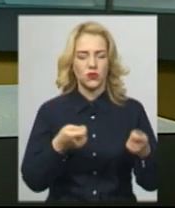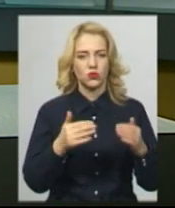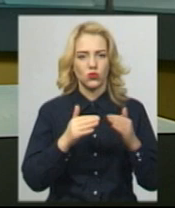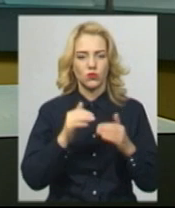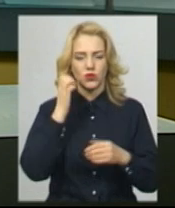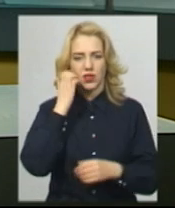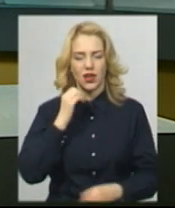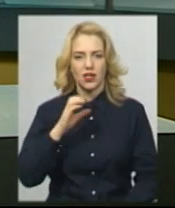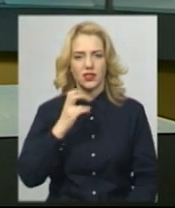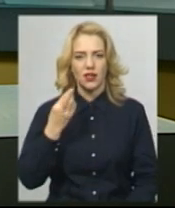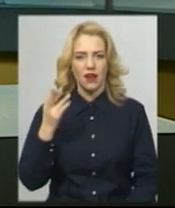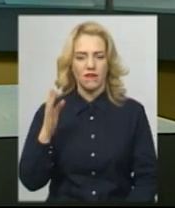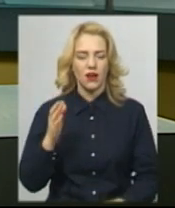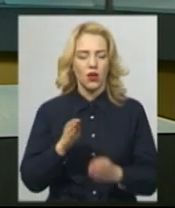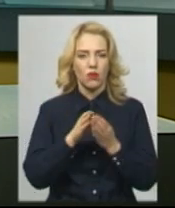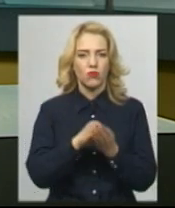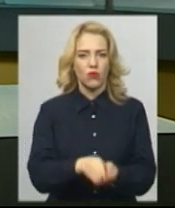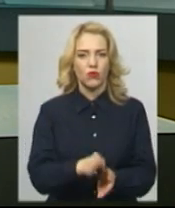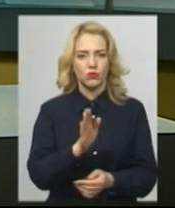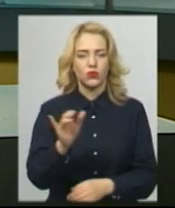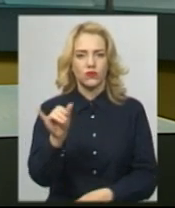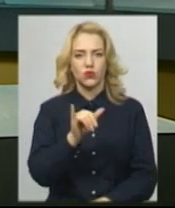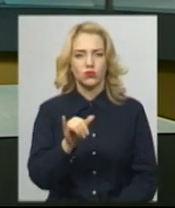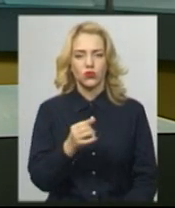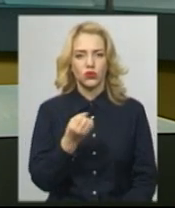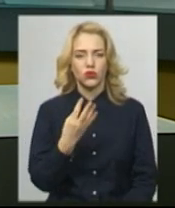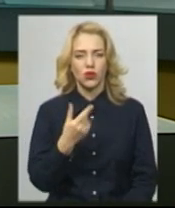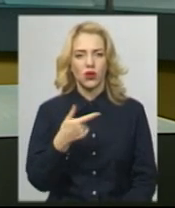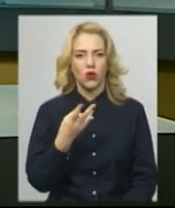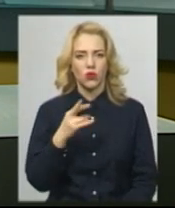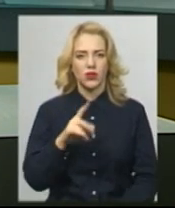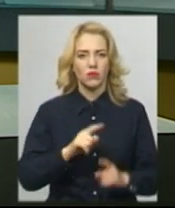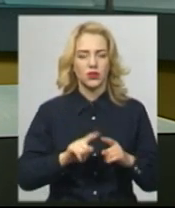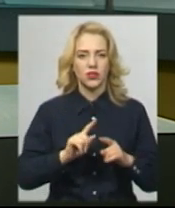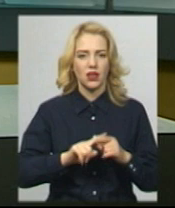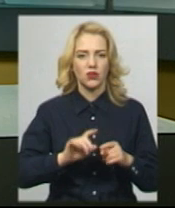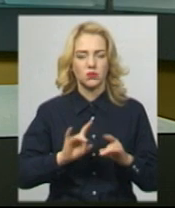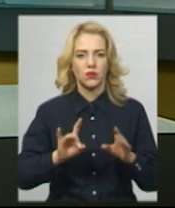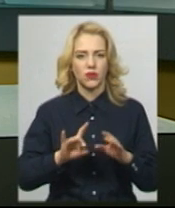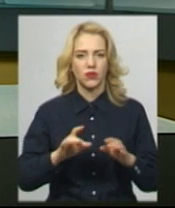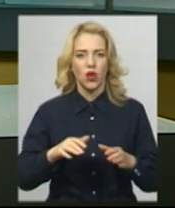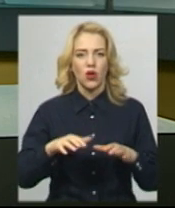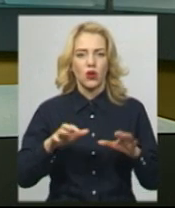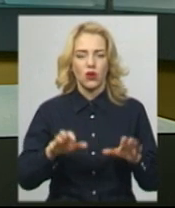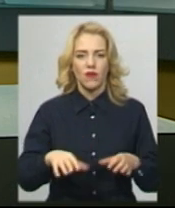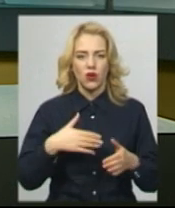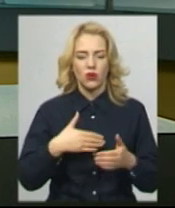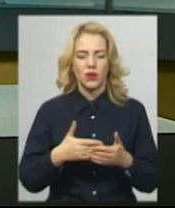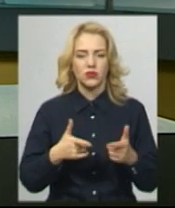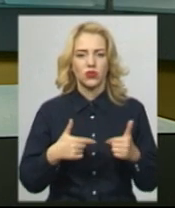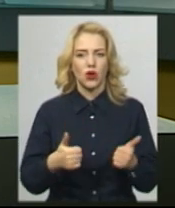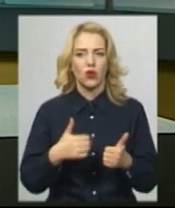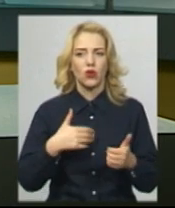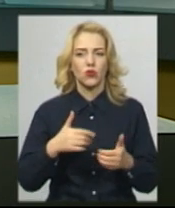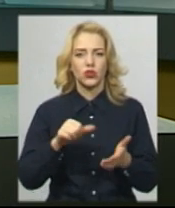Похорон бійця відбудеться у суботу, 14 грудня. Про це розповів Суспільному голова громадської організації Старосинявської спілки